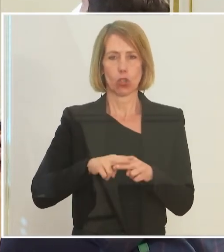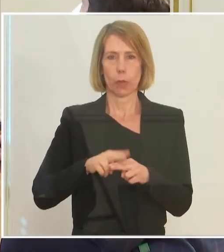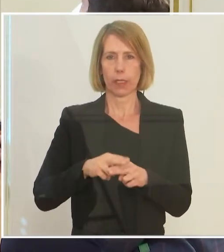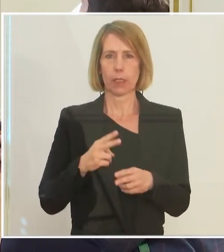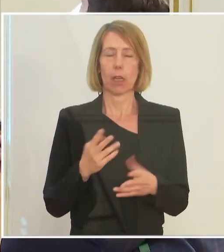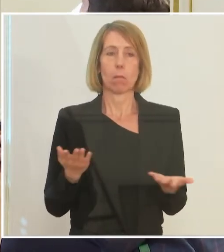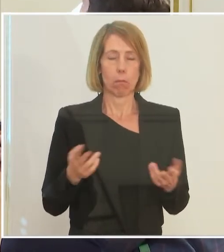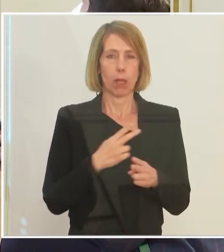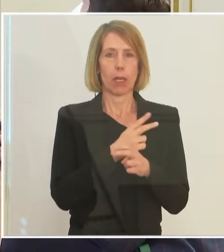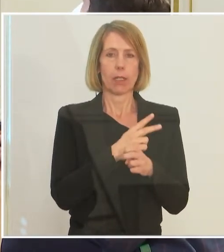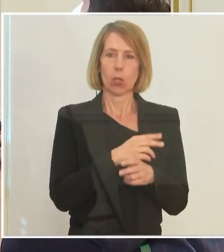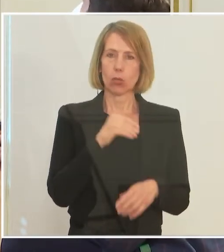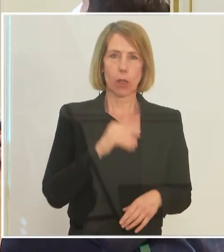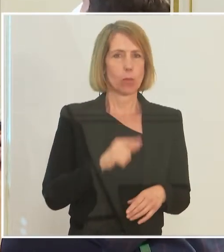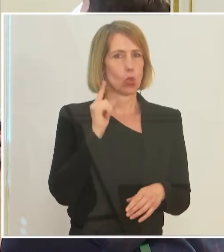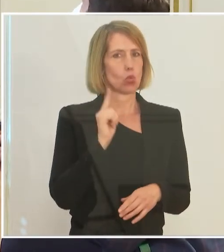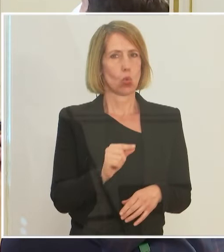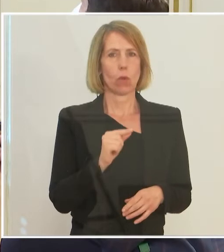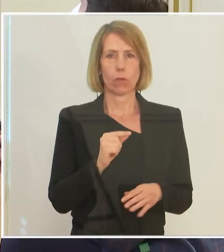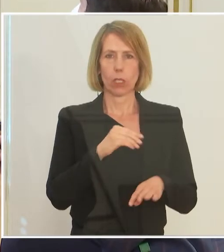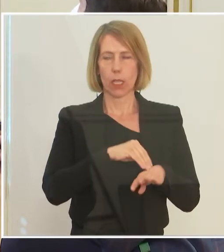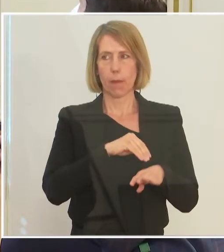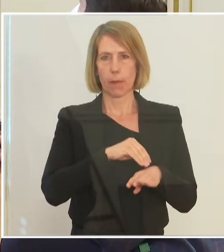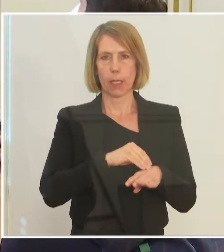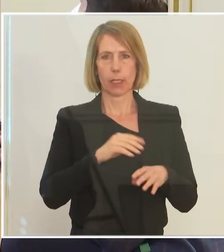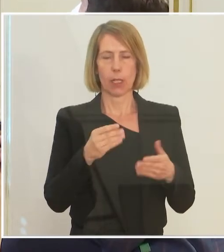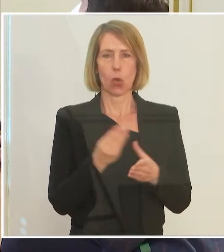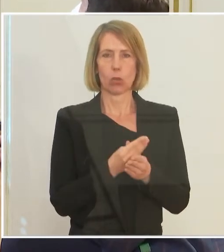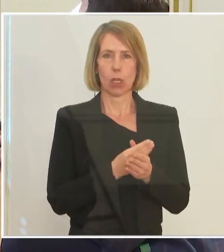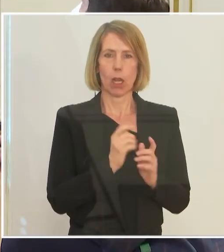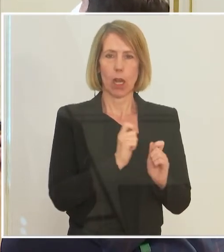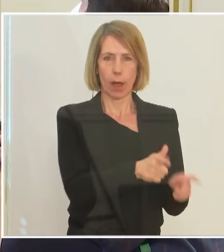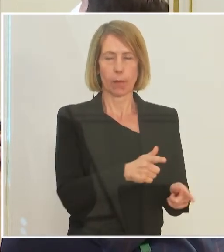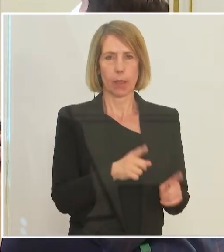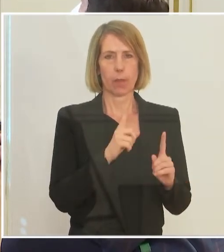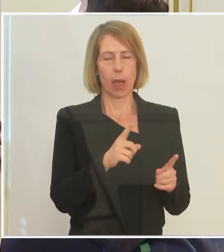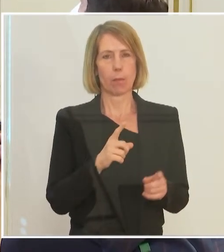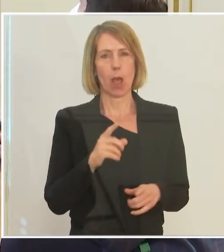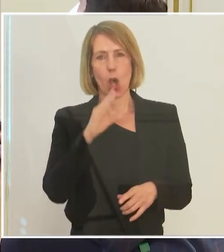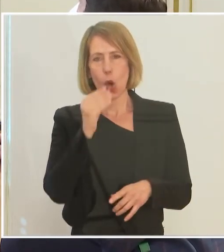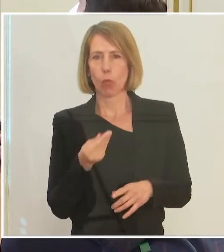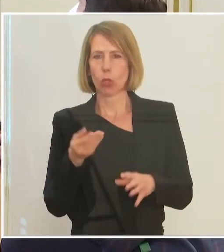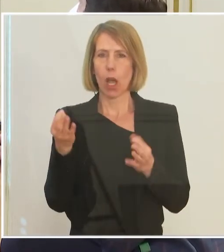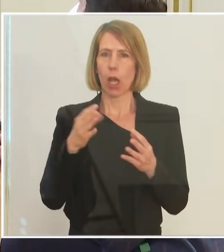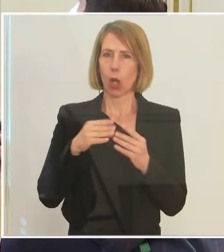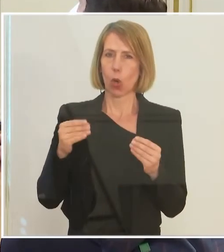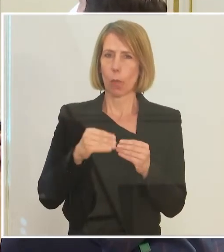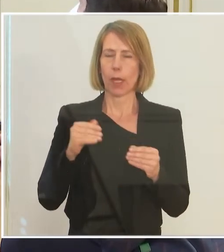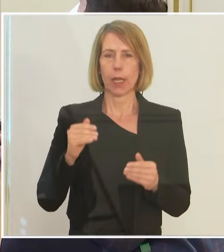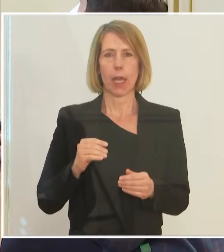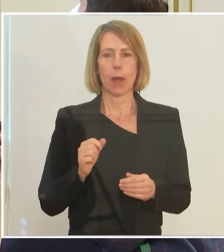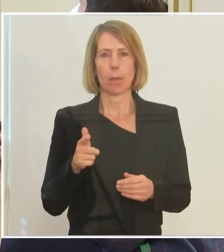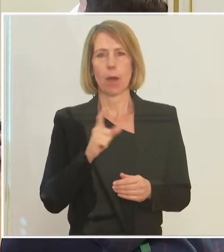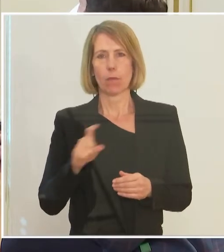Arbeit anfängt, muss sofort angemeldet werden. Aber der andere, der Bulgare, der Rumäne, muss ein paar Wochen später geändert werden.